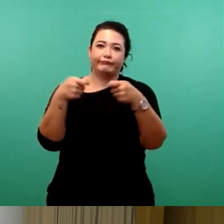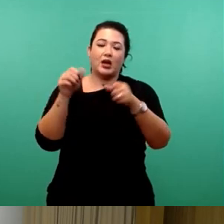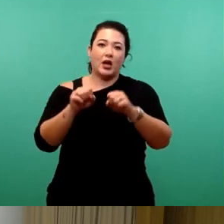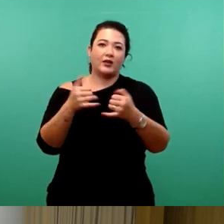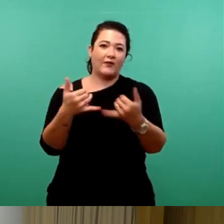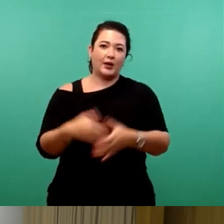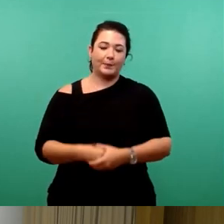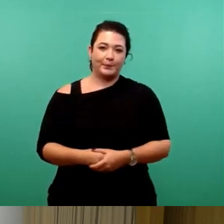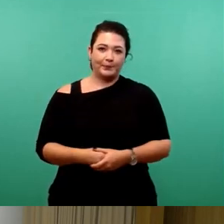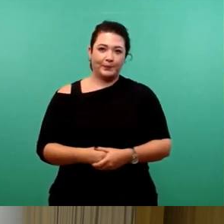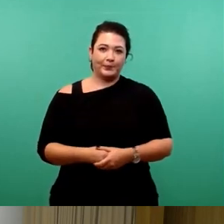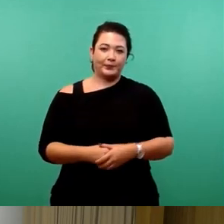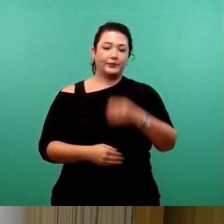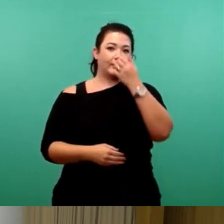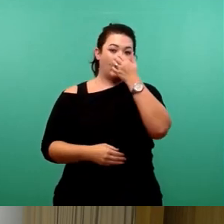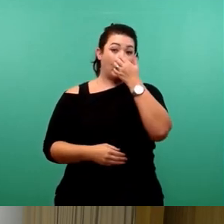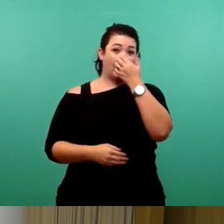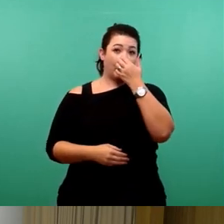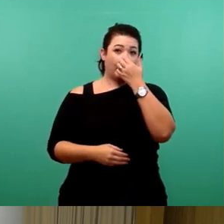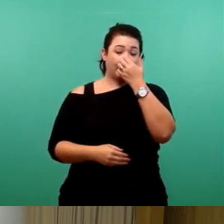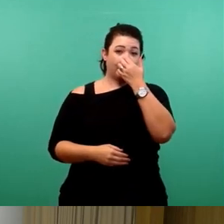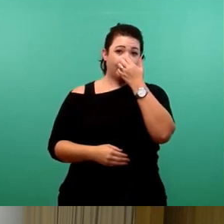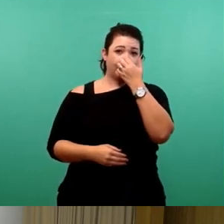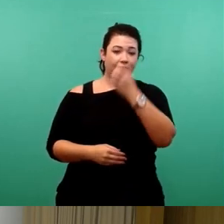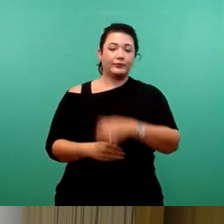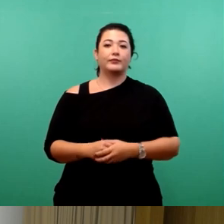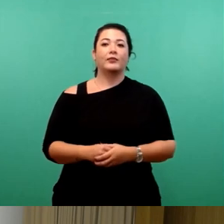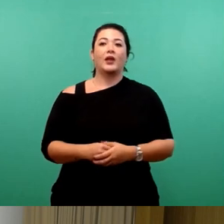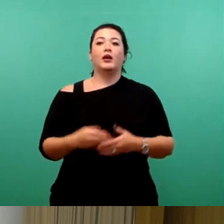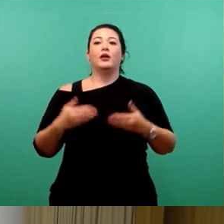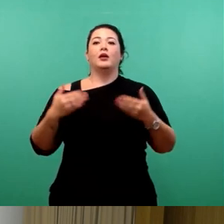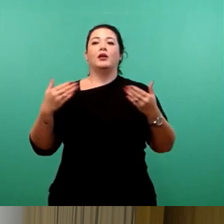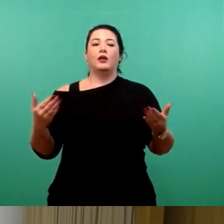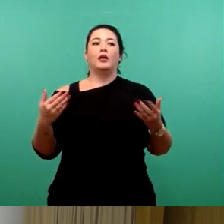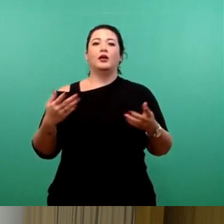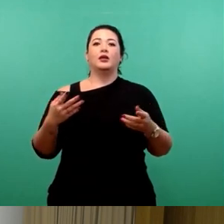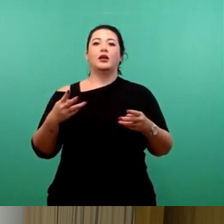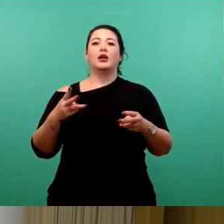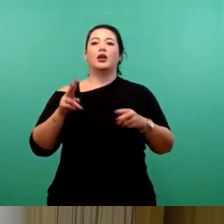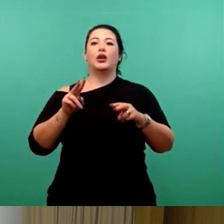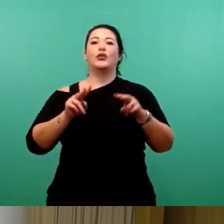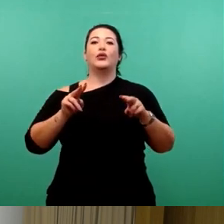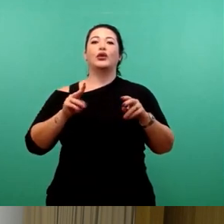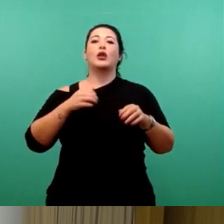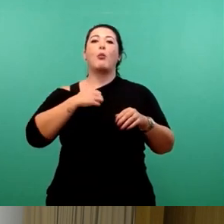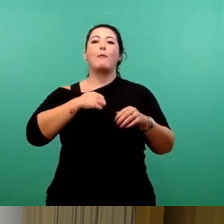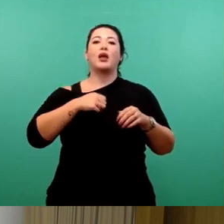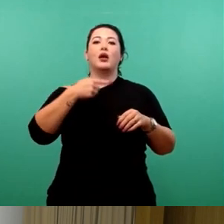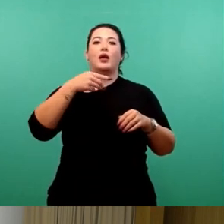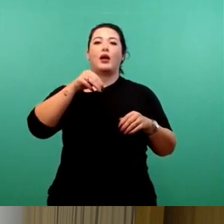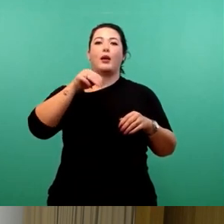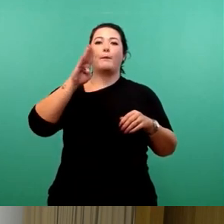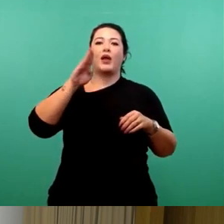Also, die Bäder GmbH betreibt die alte Schwimmhalle in Glotsche